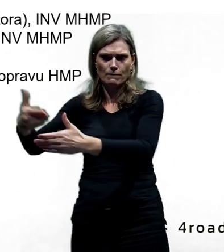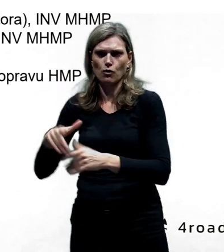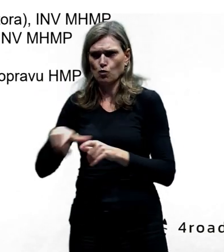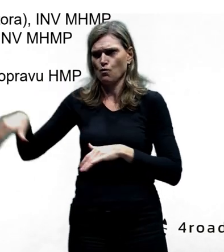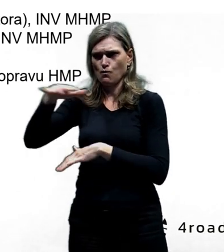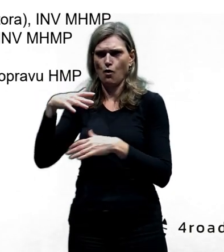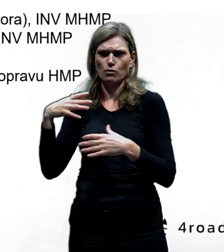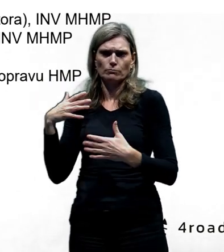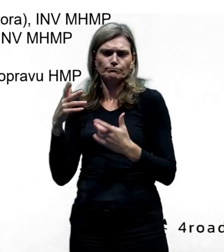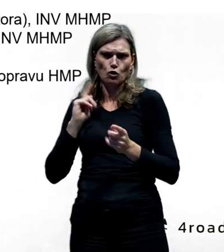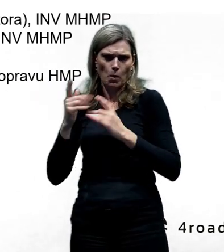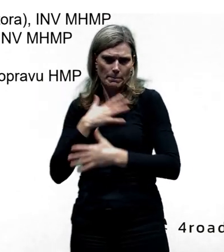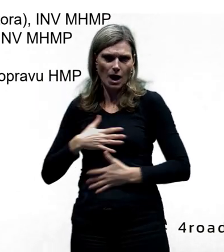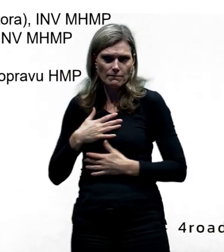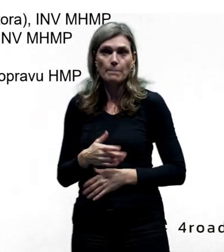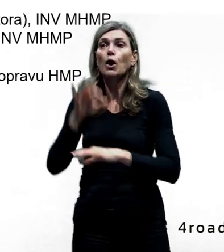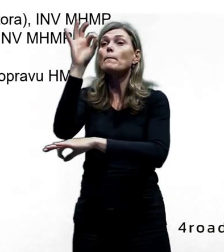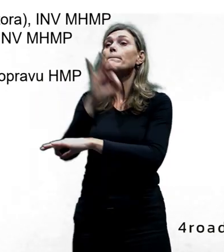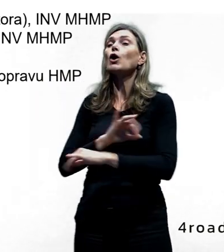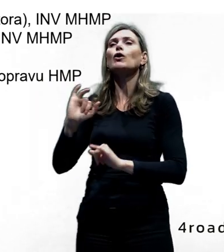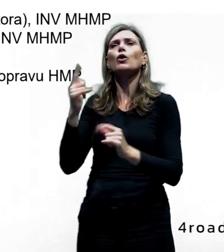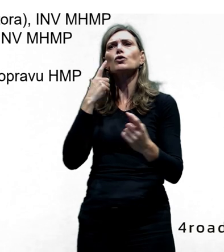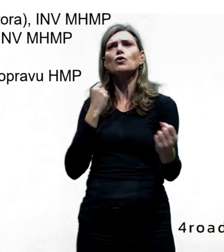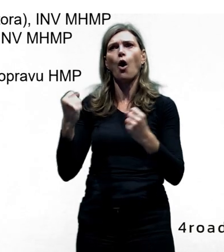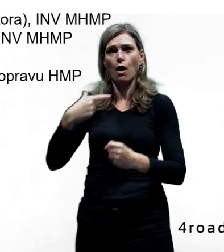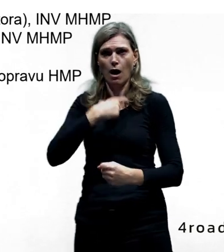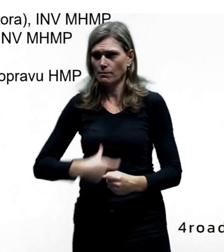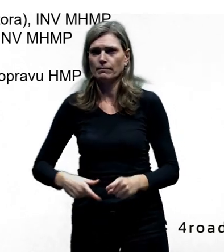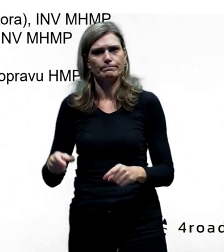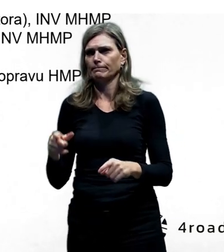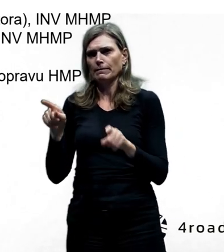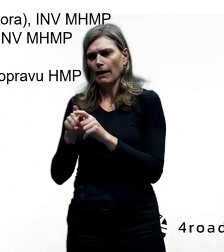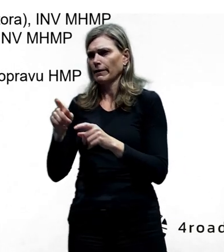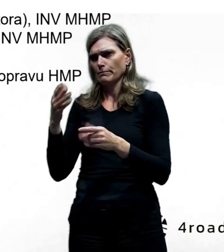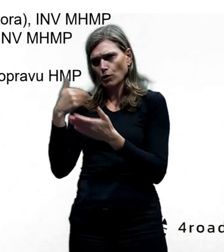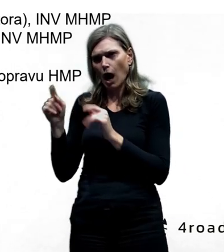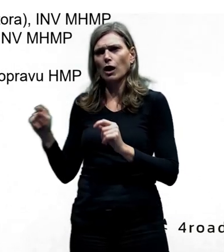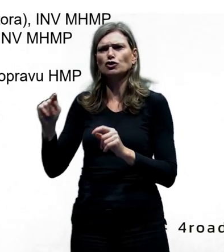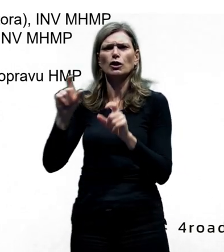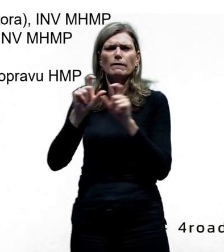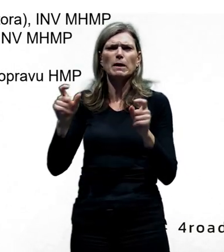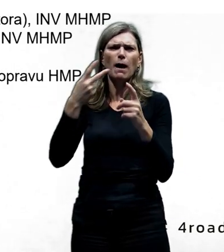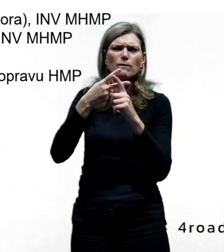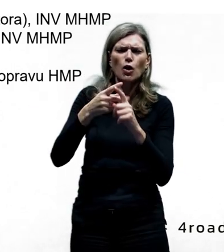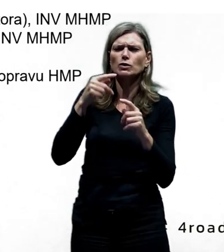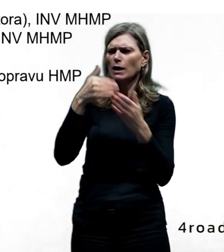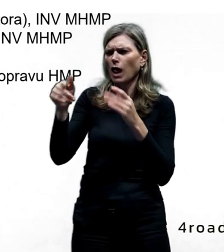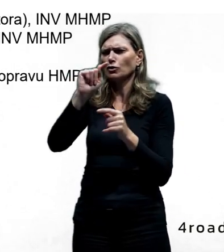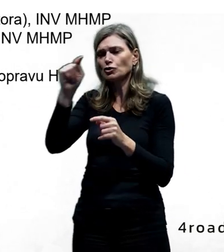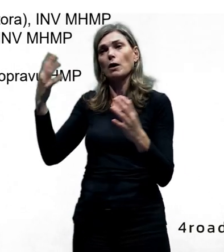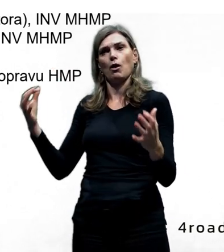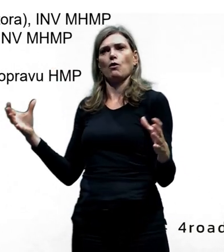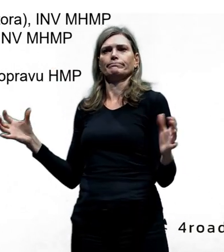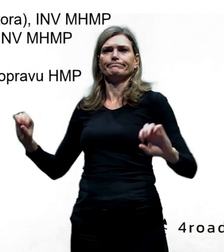Ten projekt jsme nespracovávali jenom my, jako firma Fourroads, ale byla vytvořena celá pracovní skupina. Jejíž